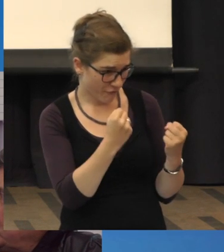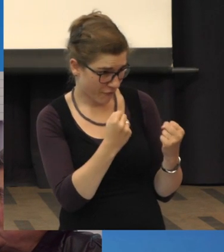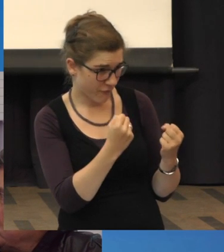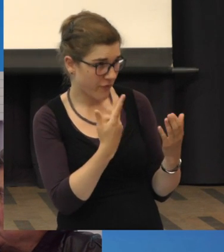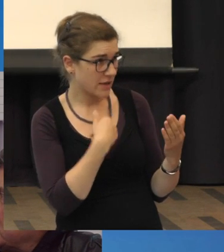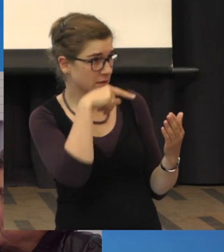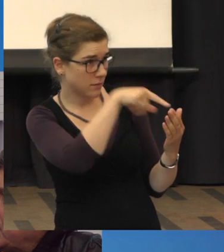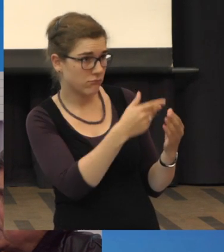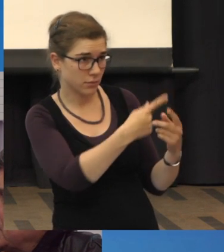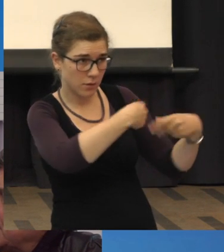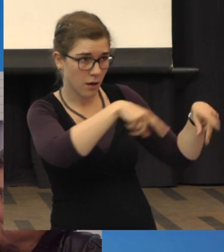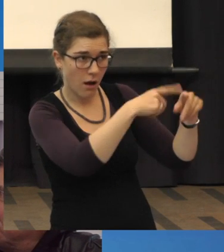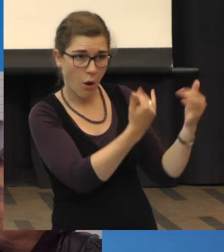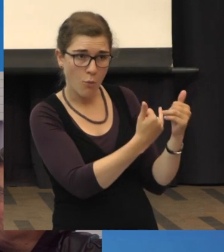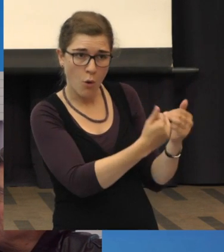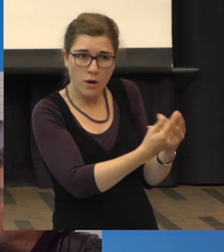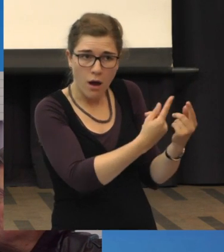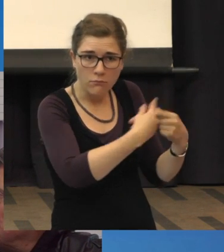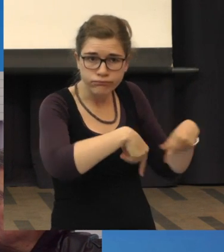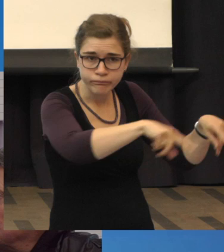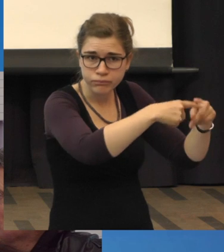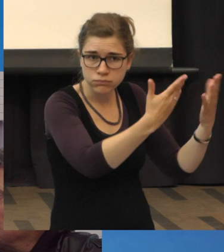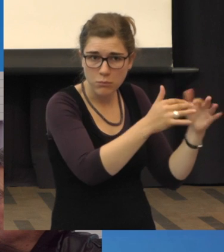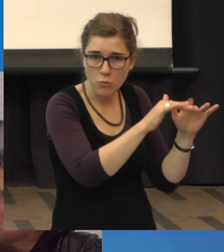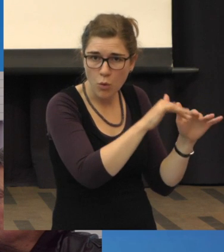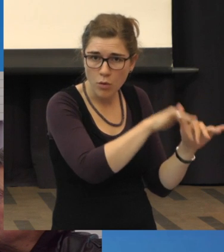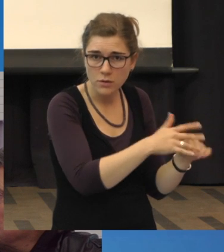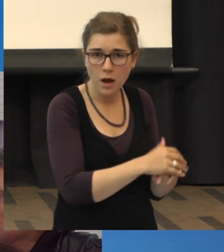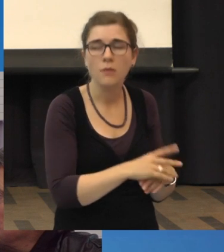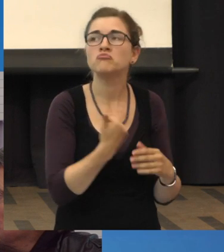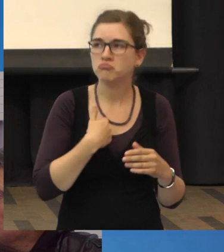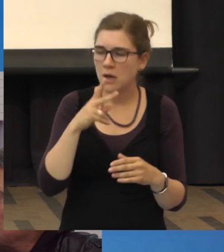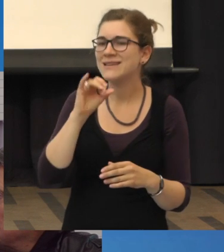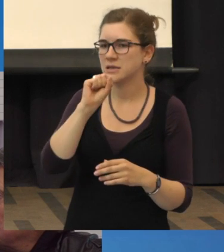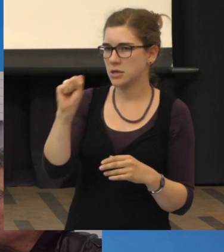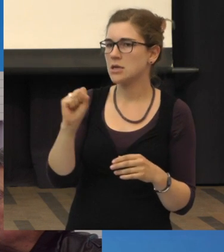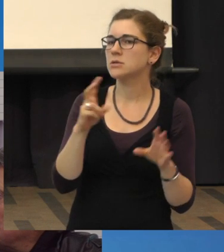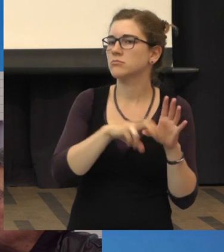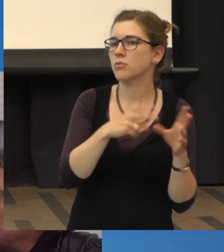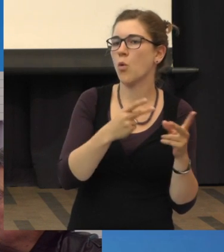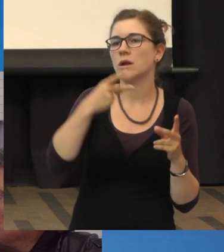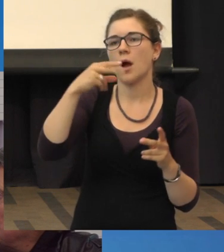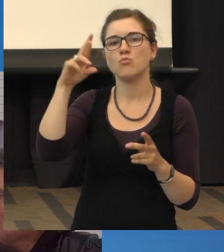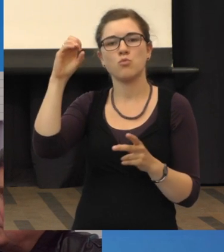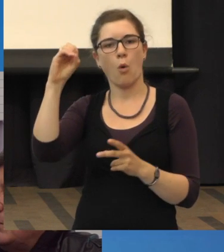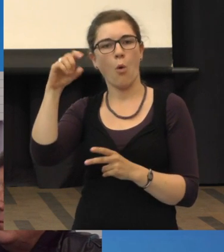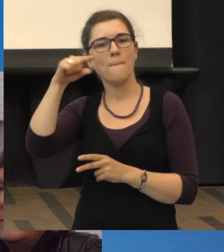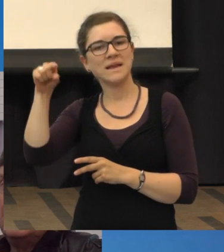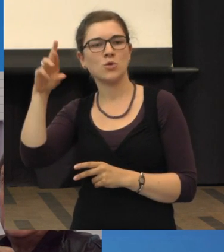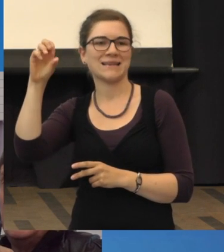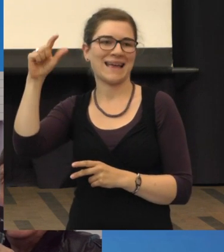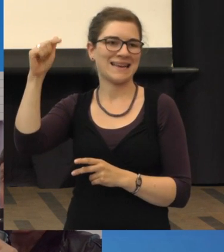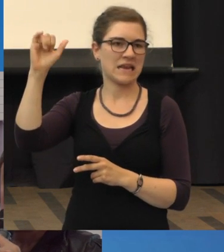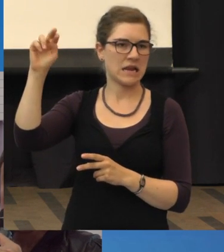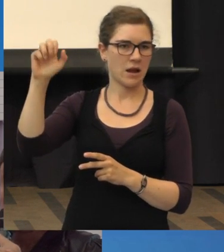bei der KISS oder wo kann man Sie erreichen? Wir sind über KISS erreichbar oder über die Internetseite pro-retiener.de